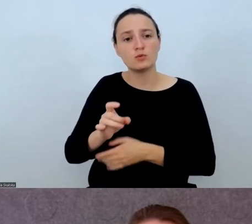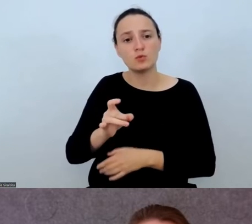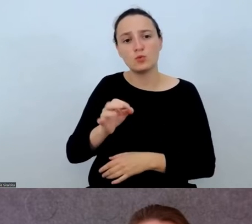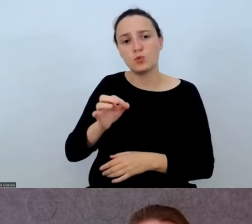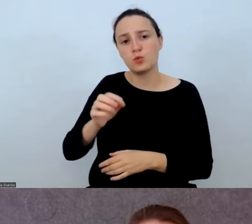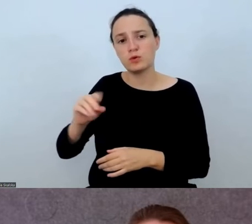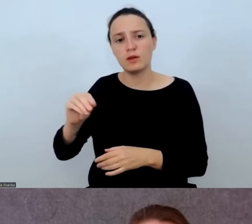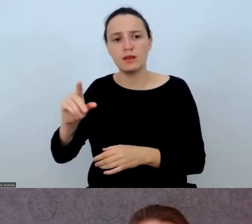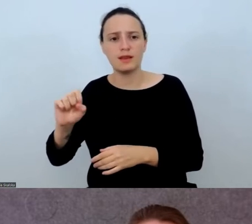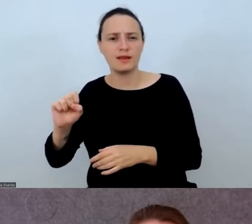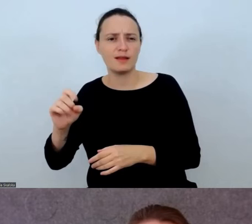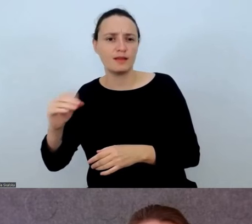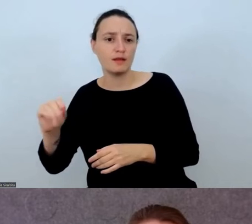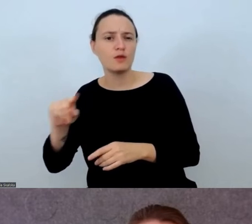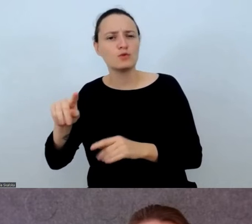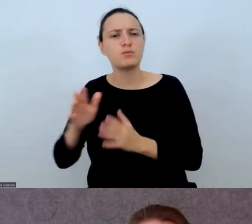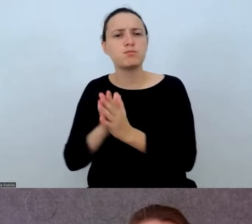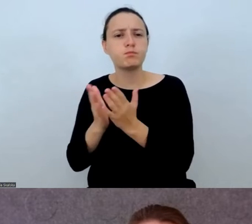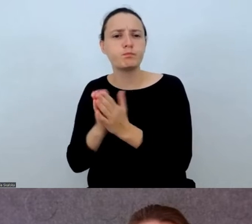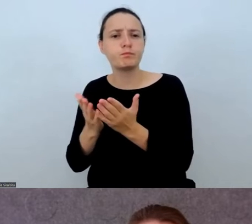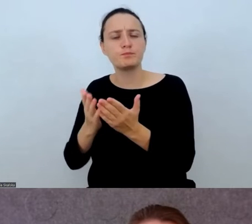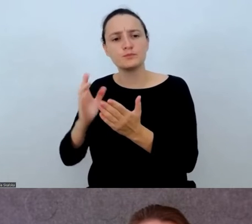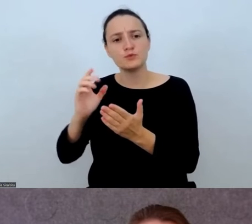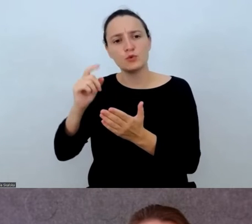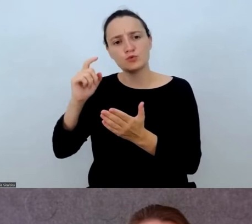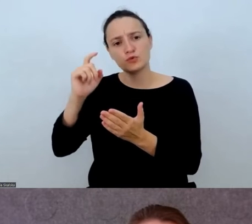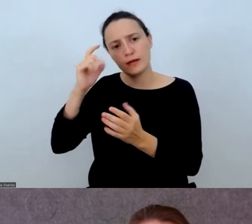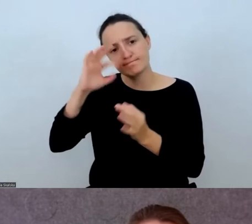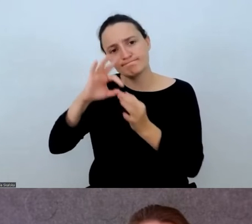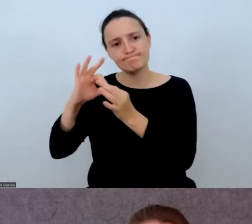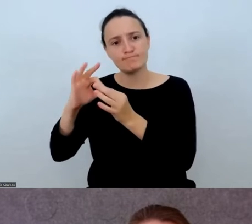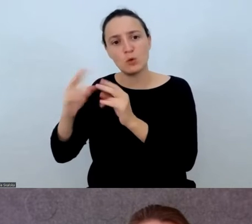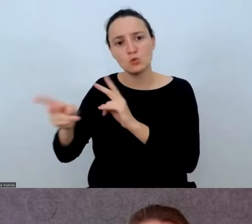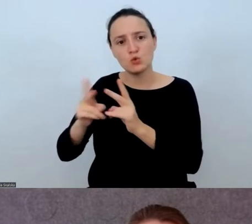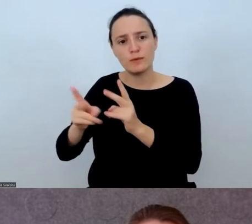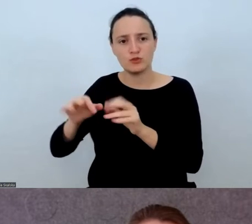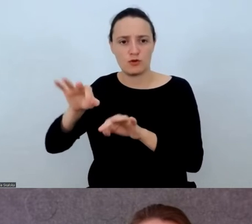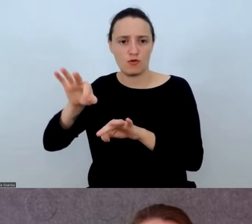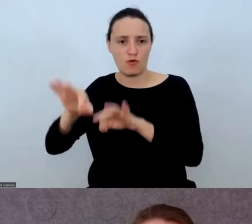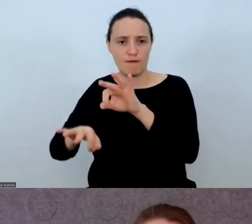Był to podręcznik związany z tłumaczeniem konferencyjnym.